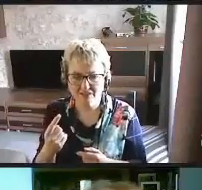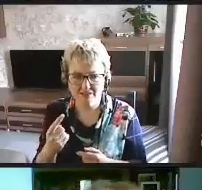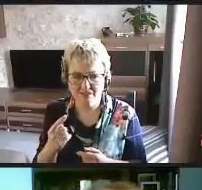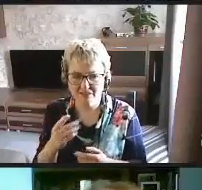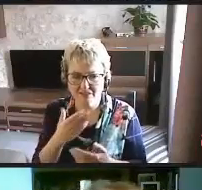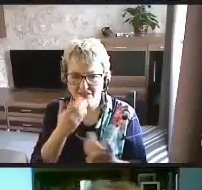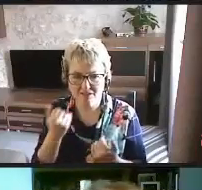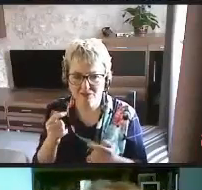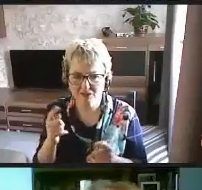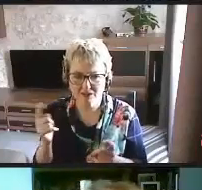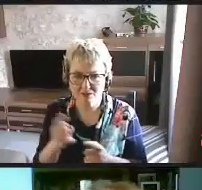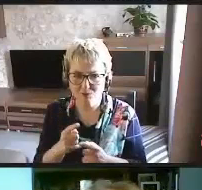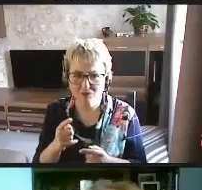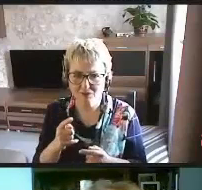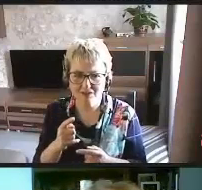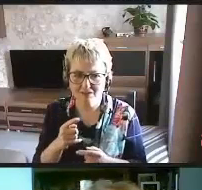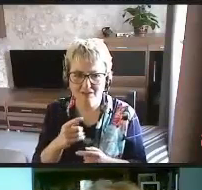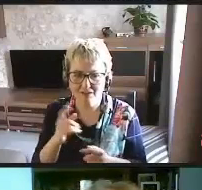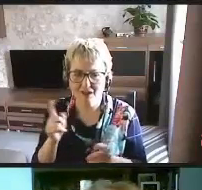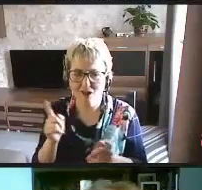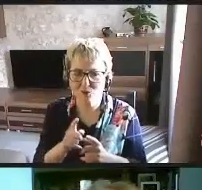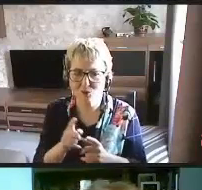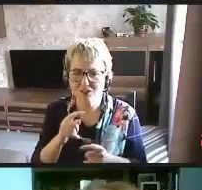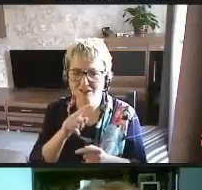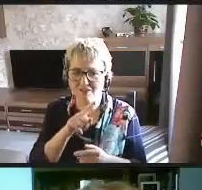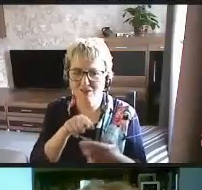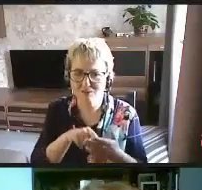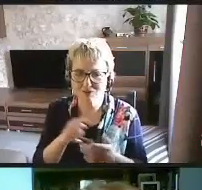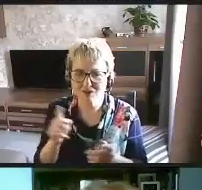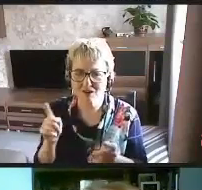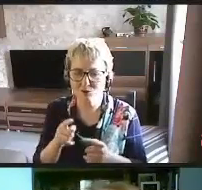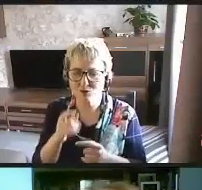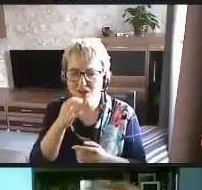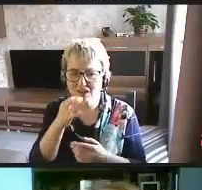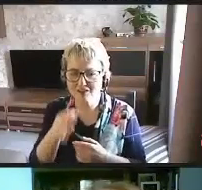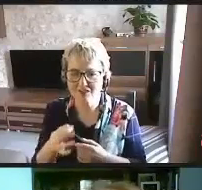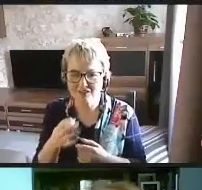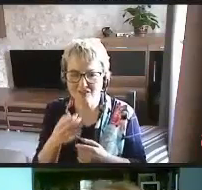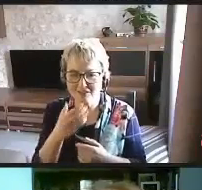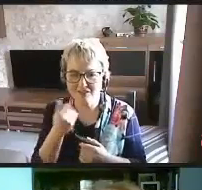Короткий вопрос, короткий вопрос, короткий ответ.